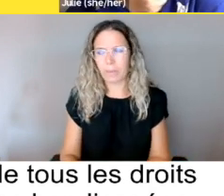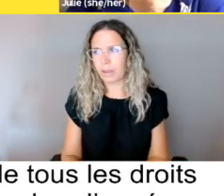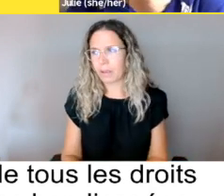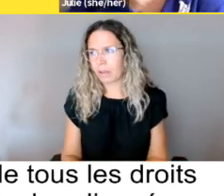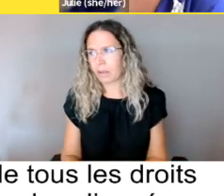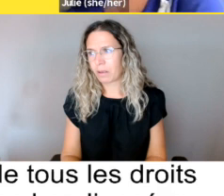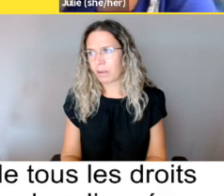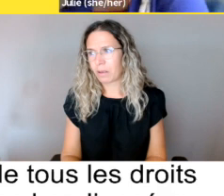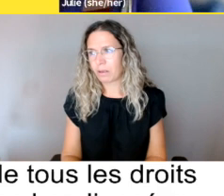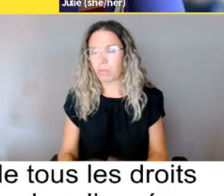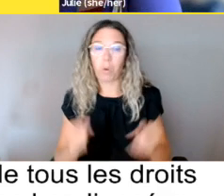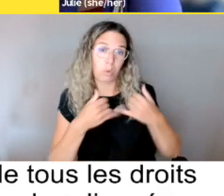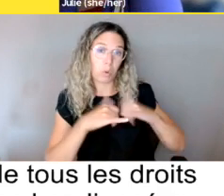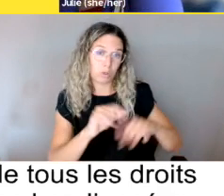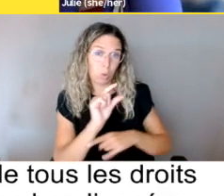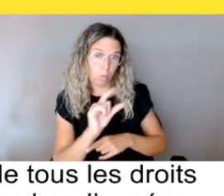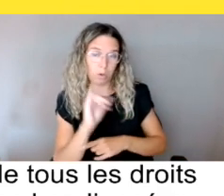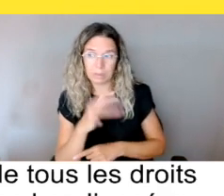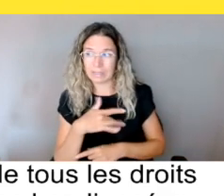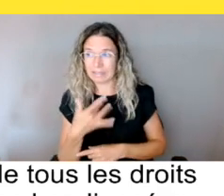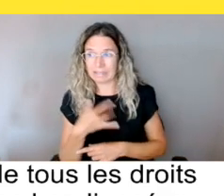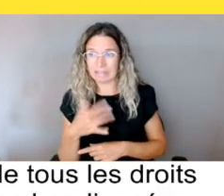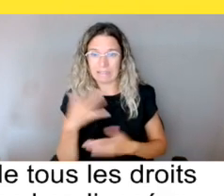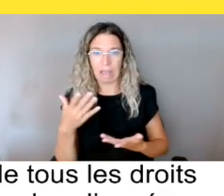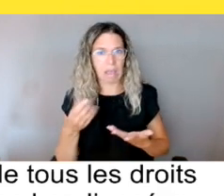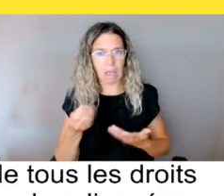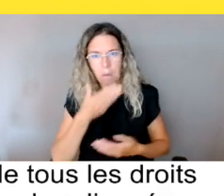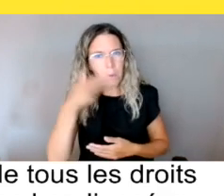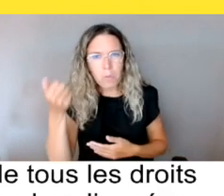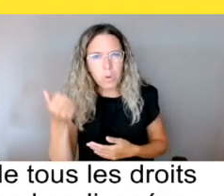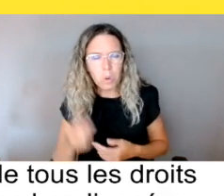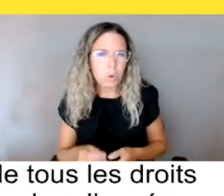OK. On peut continuer un petit peu. Puis si on se rend compte que ça ne l'améliore pas,